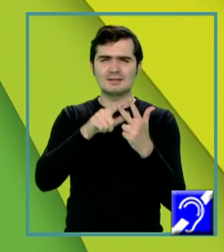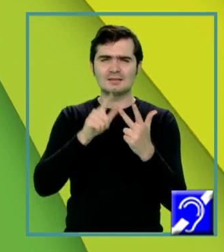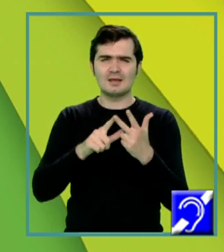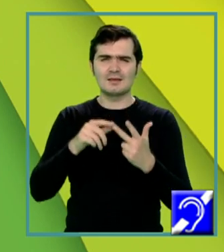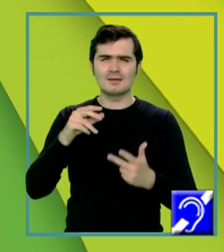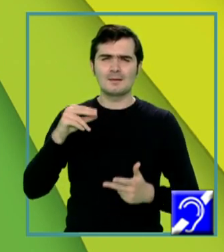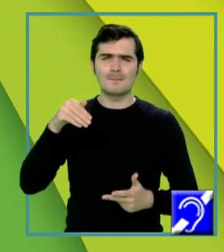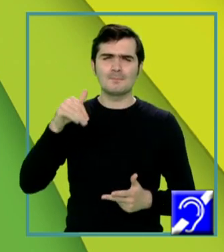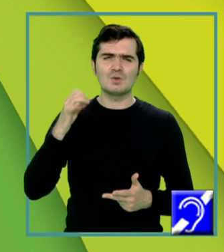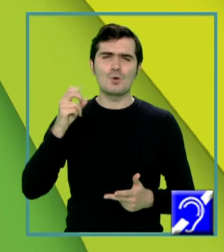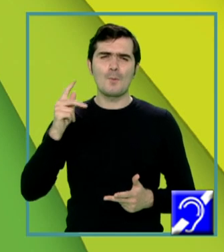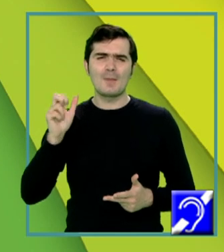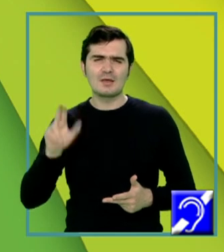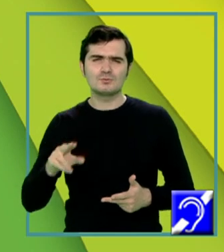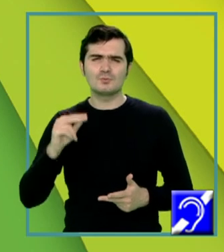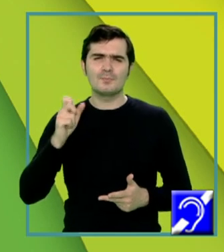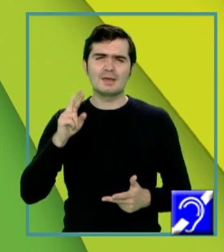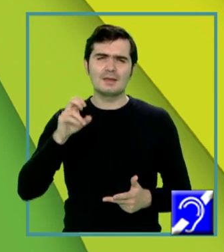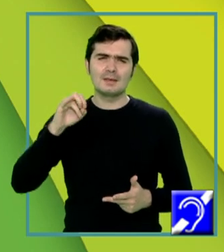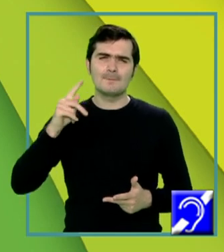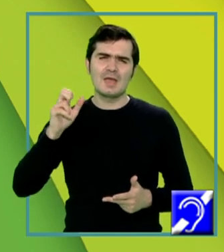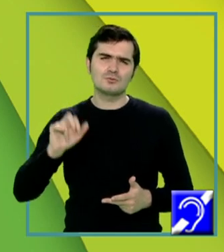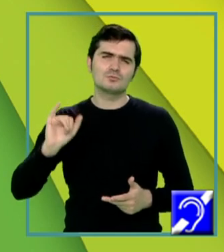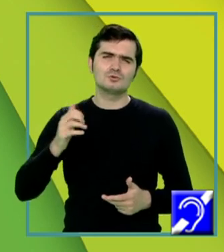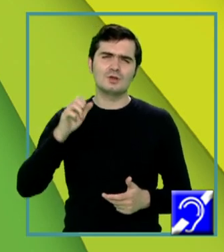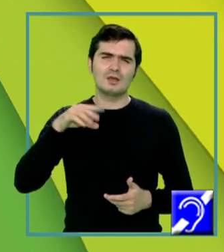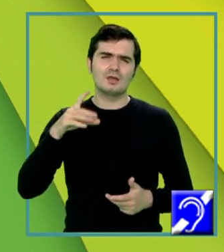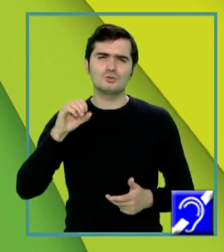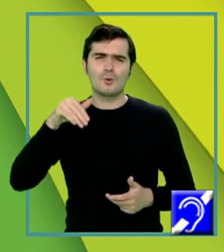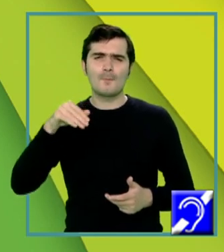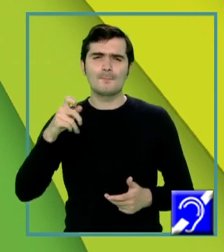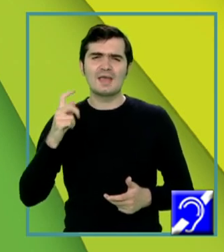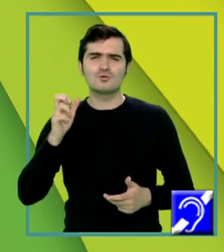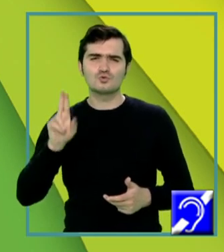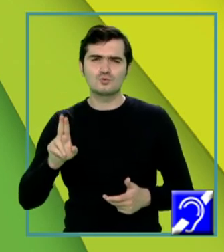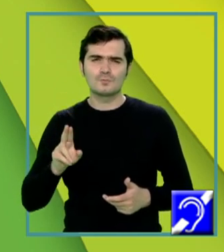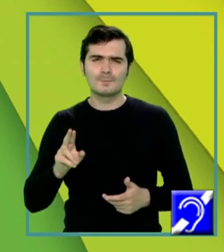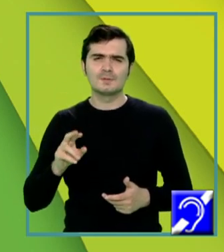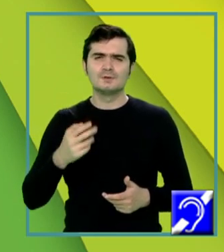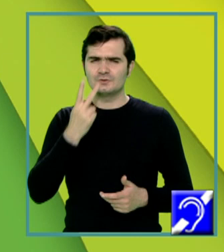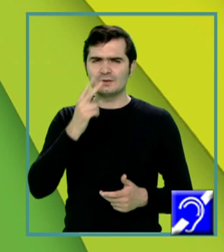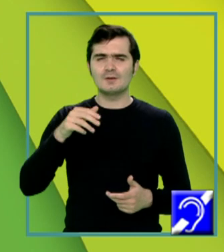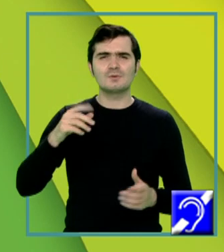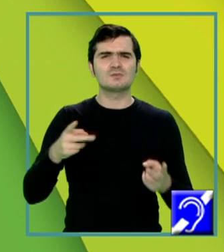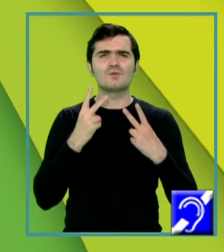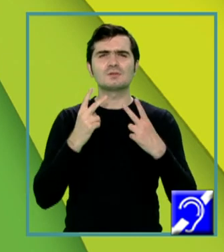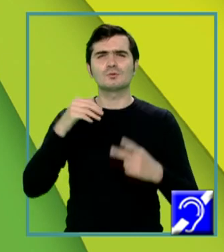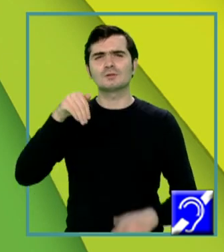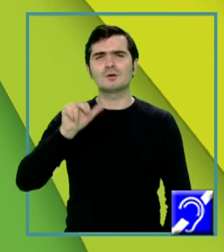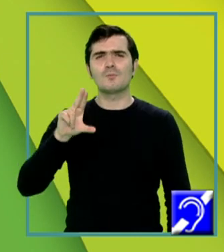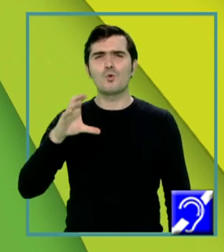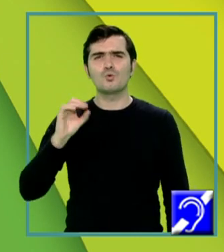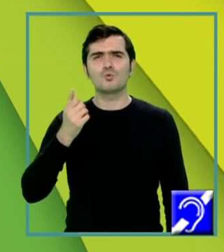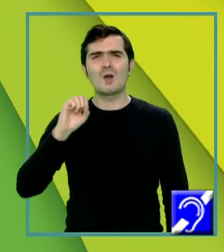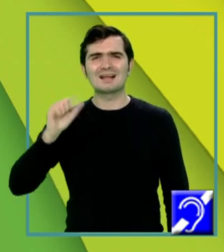stratul muscular foarte bine reprezentat și endometrul, mucoasa, extrem de importantă, care se